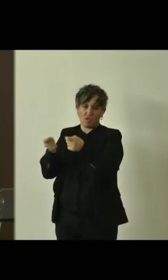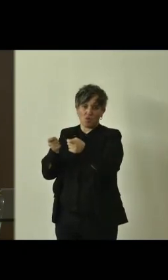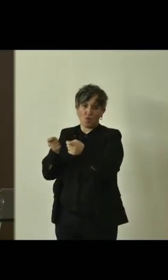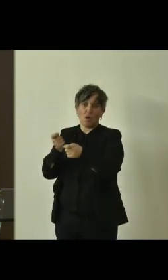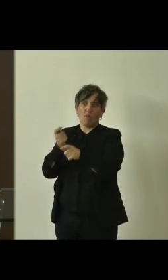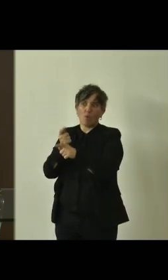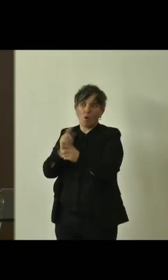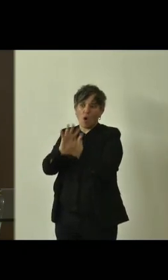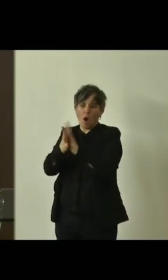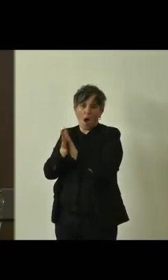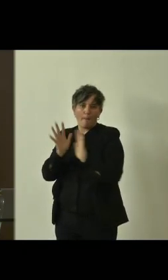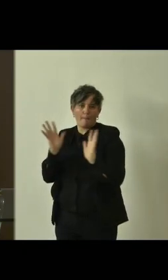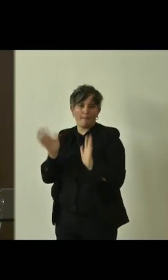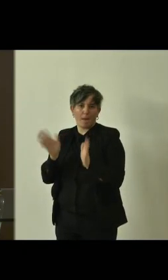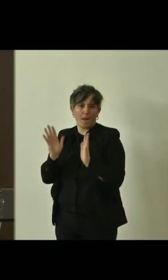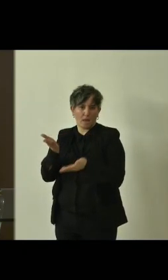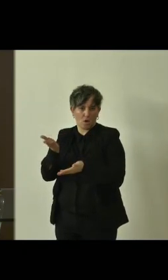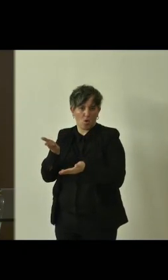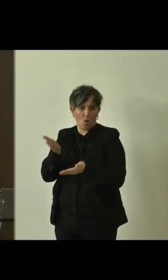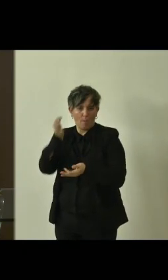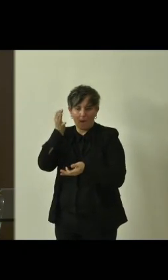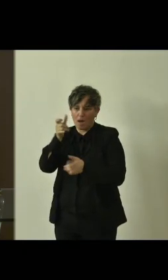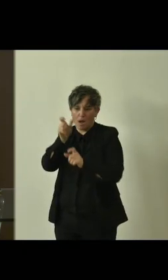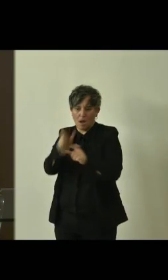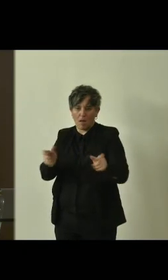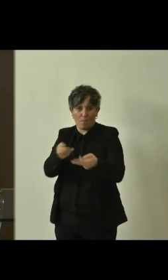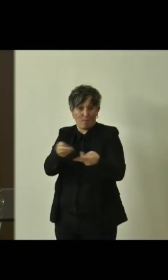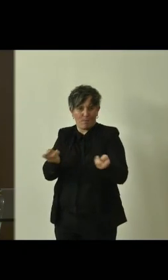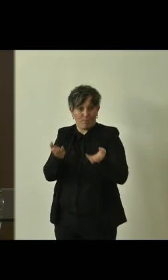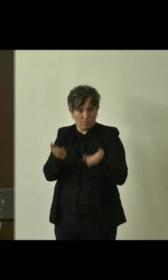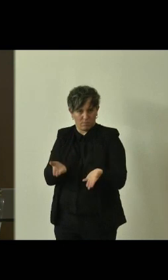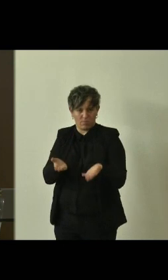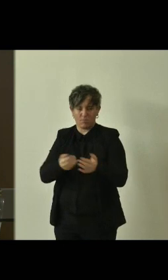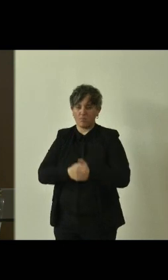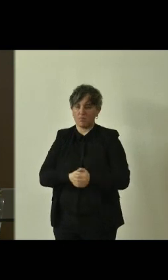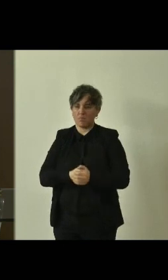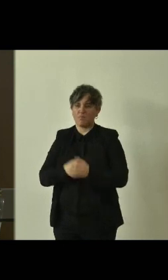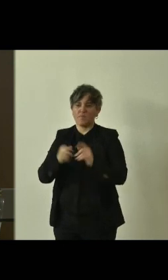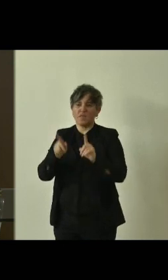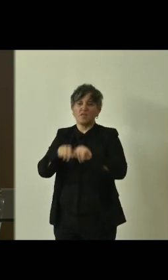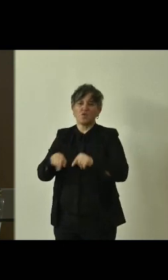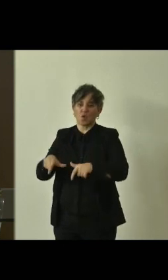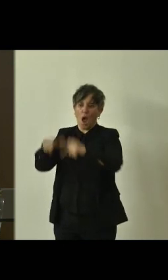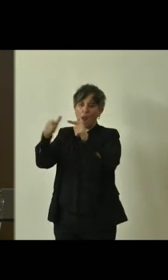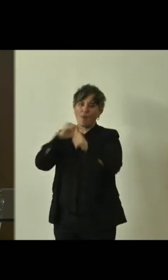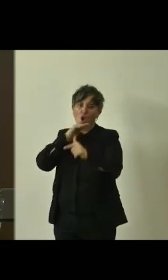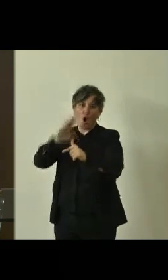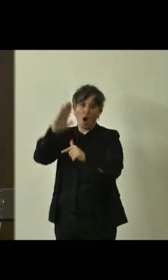dei pericoli per l'incolumità pubblica. Purtroppo sono alberi spesso vecchi,